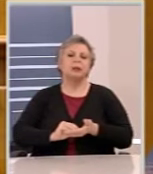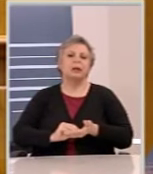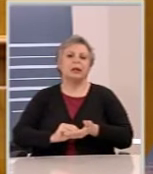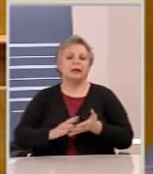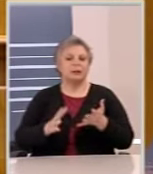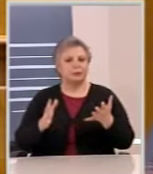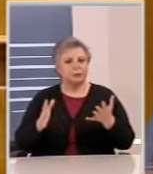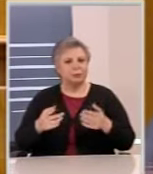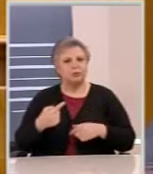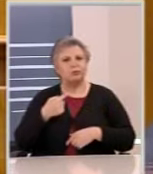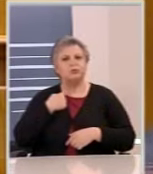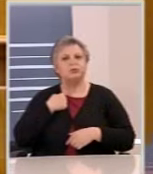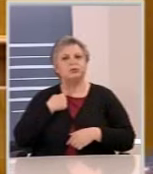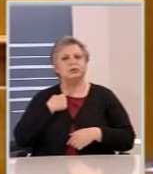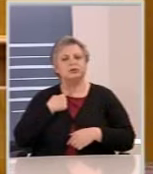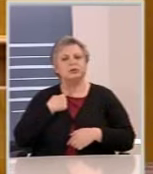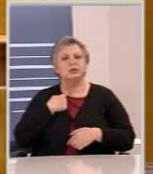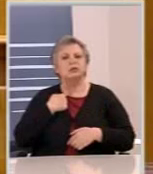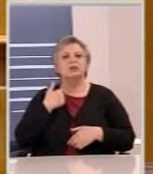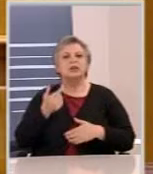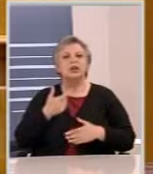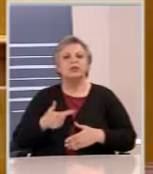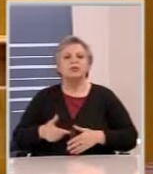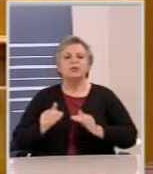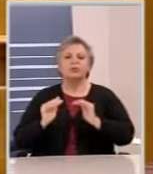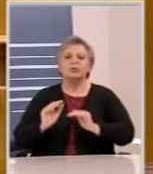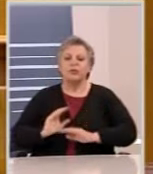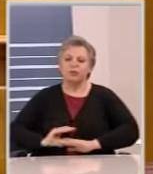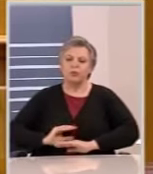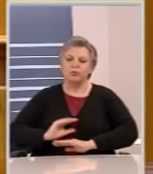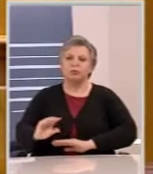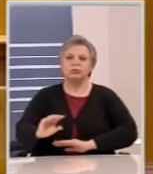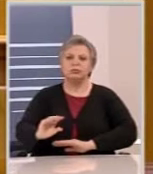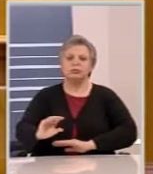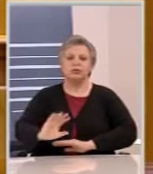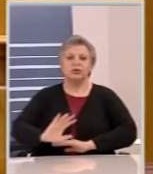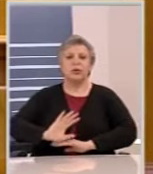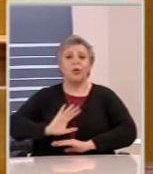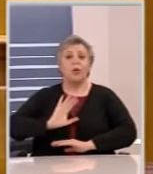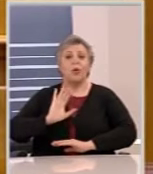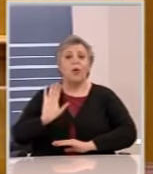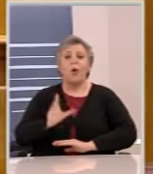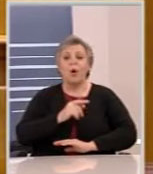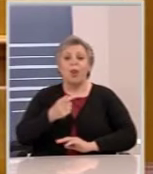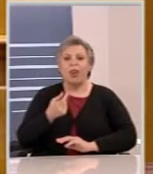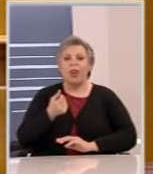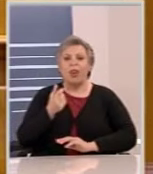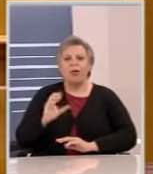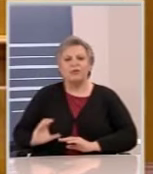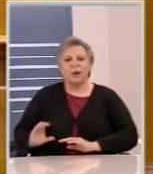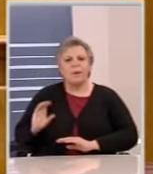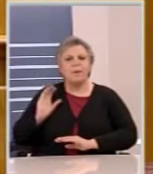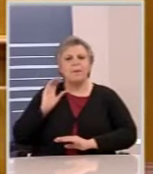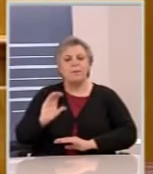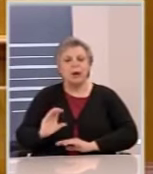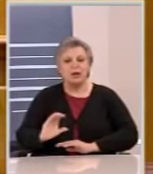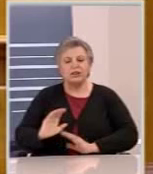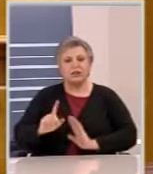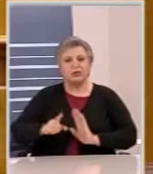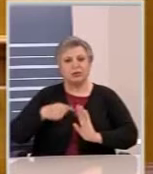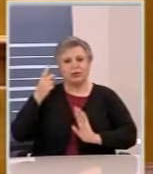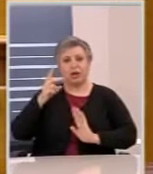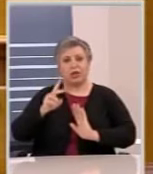Έτσι είναι αυτά, όταν κανείς επιλέγει να βάλει όλα του τα λεφτά, όλα του τα λεφτά, μια, δυο, τρεις στην